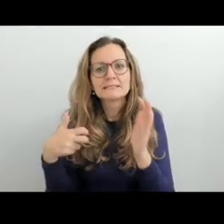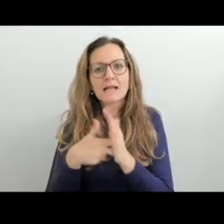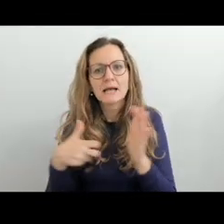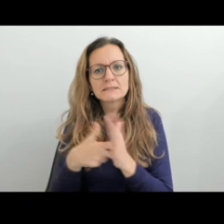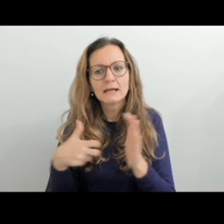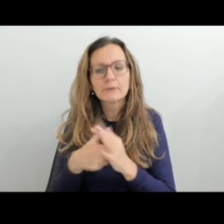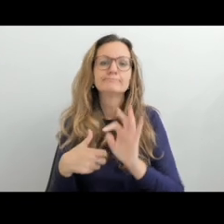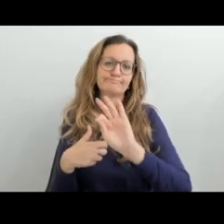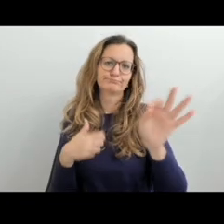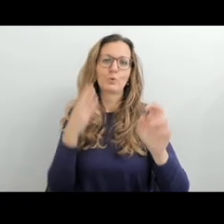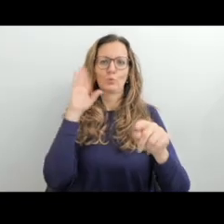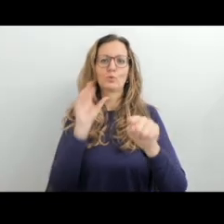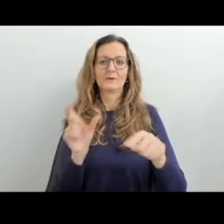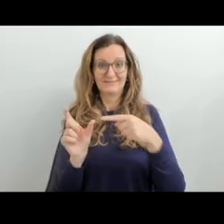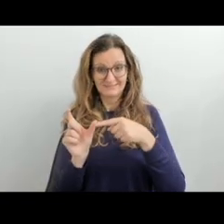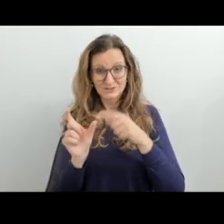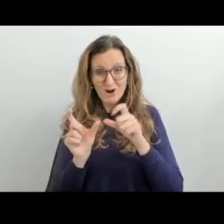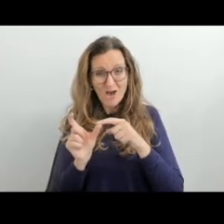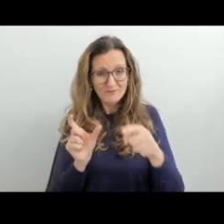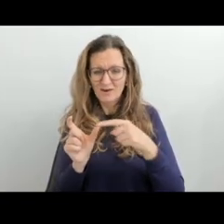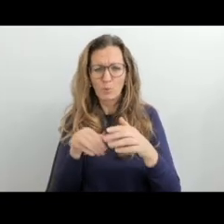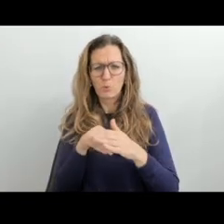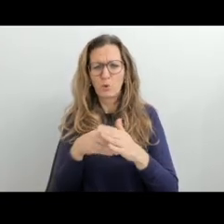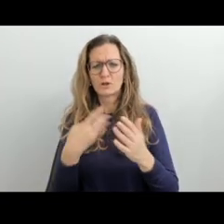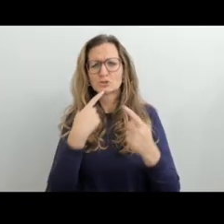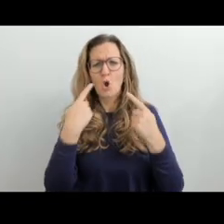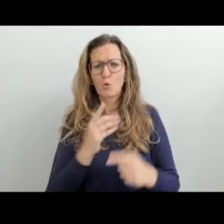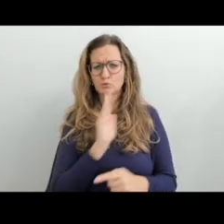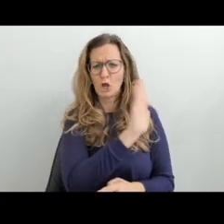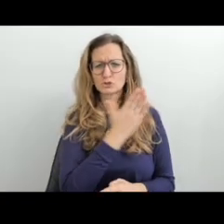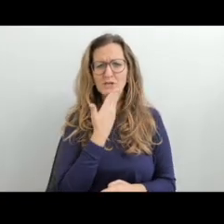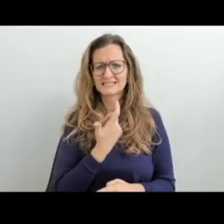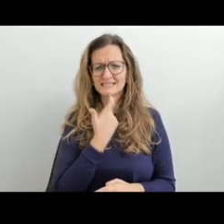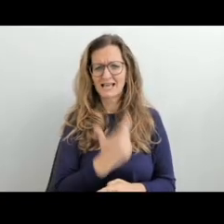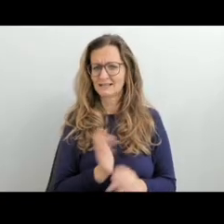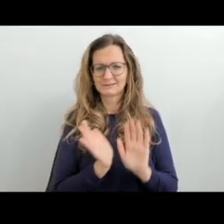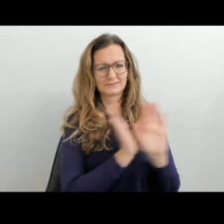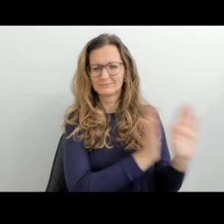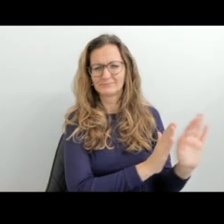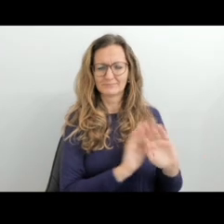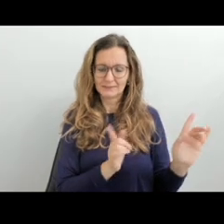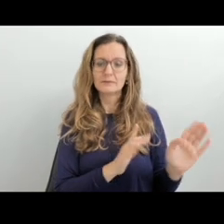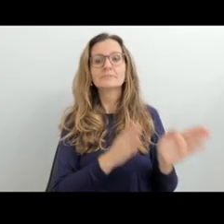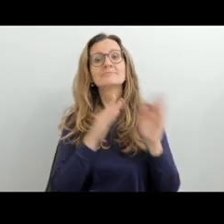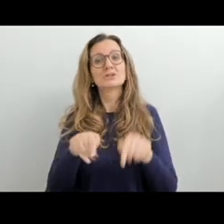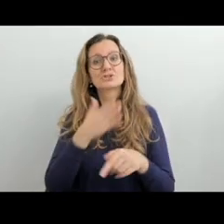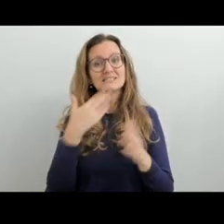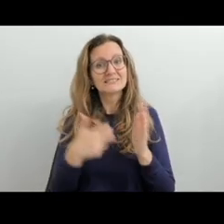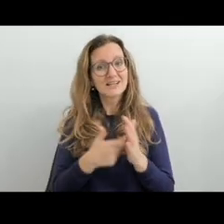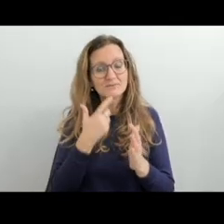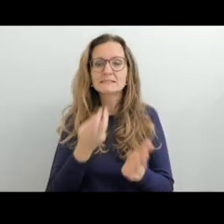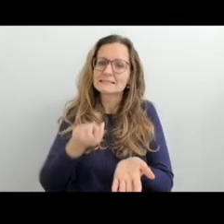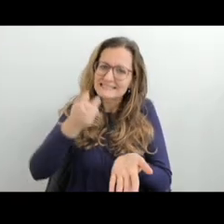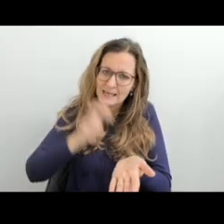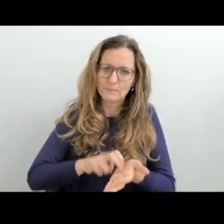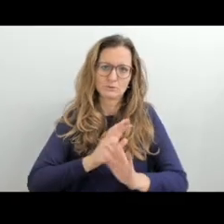vyskytnout v těch testech cvičení, že žák vidí napsané české slovo a má ho přeložit do znaku českého znakového jazyka. Ale to